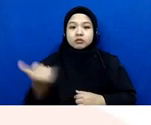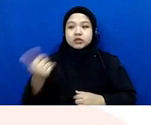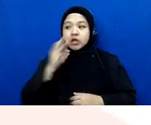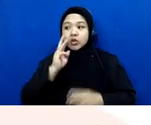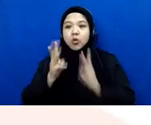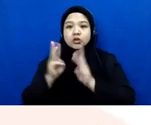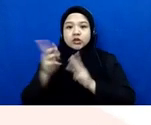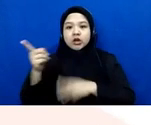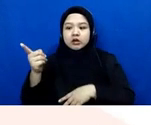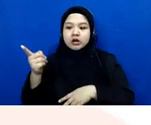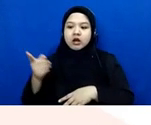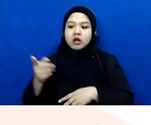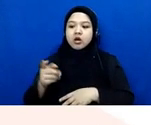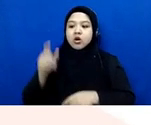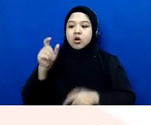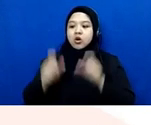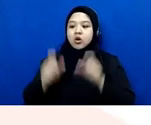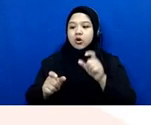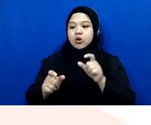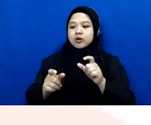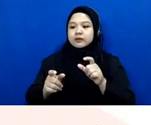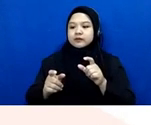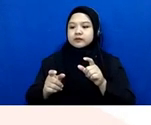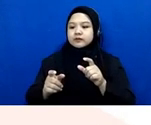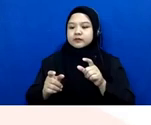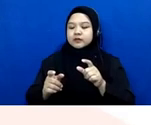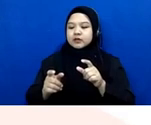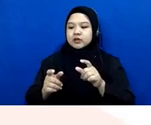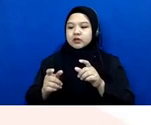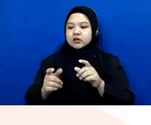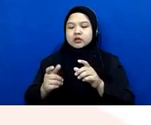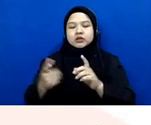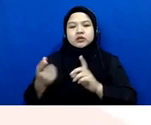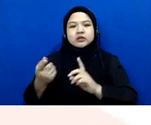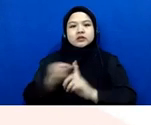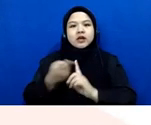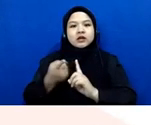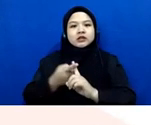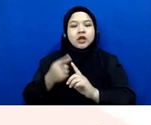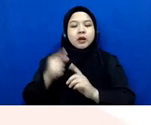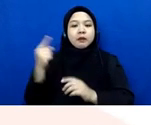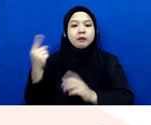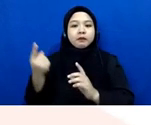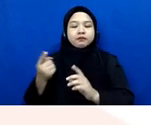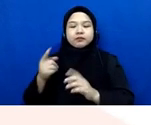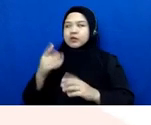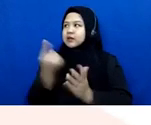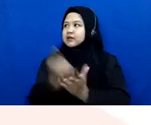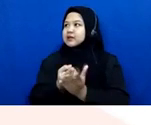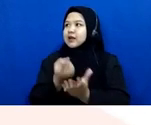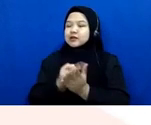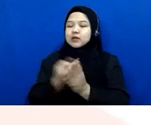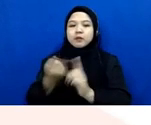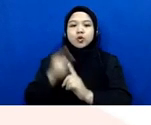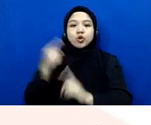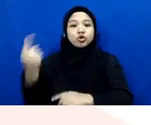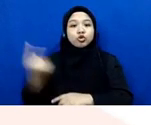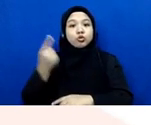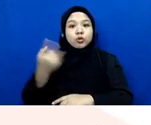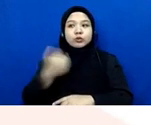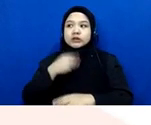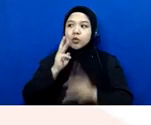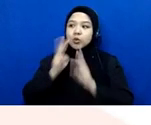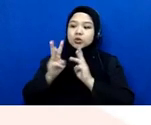dengan personil-personil pengadilan ini sorry ke jaksa penuntut umum mungkin teman-teman bisa mendapatkan informasi apakah